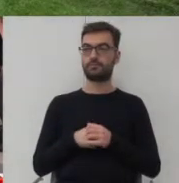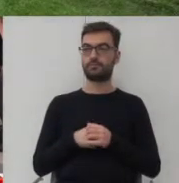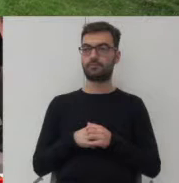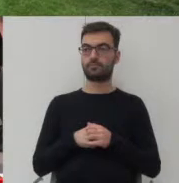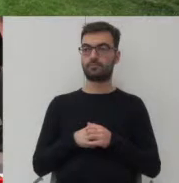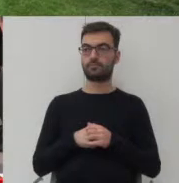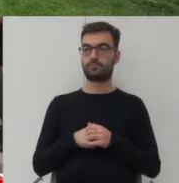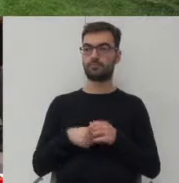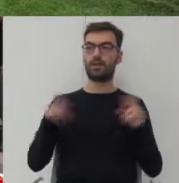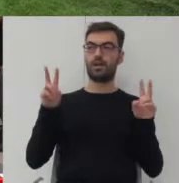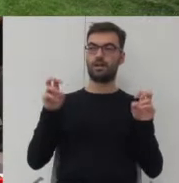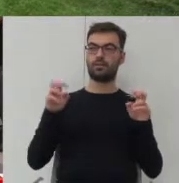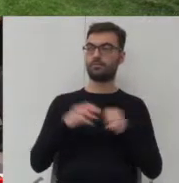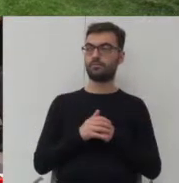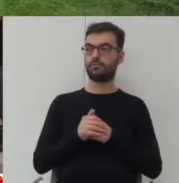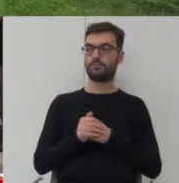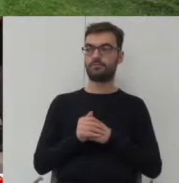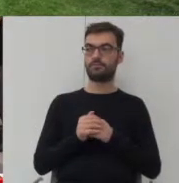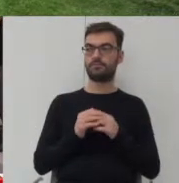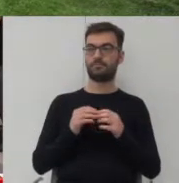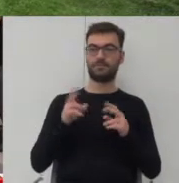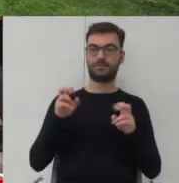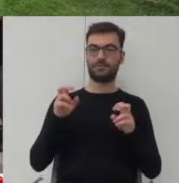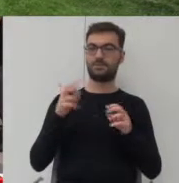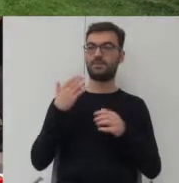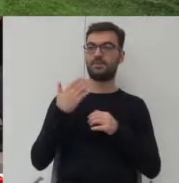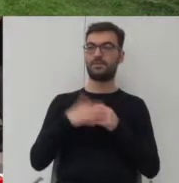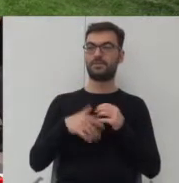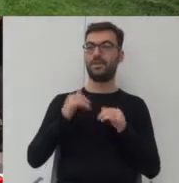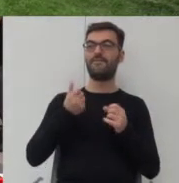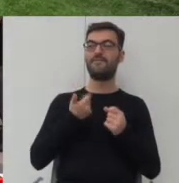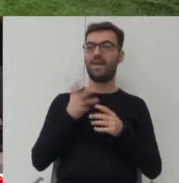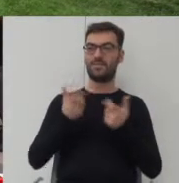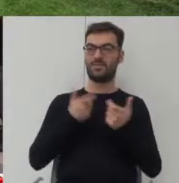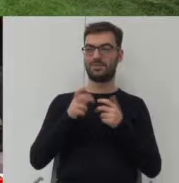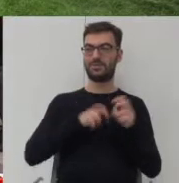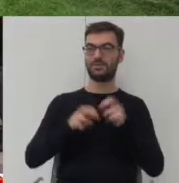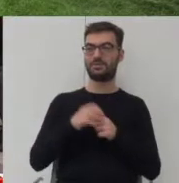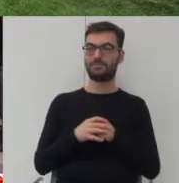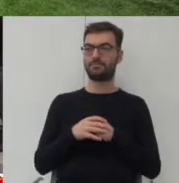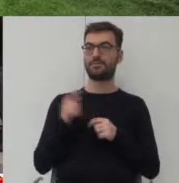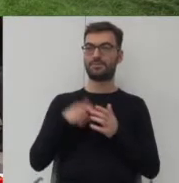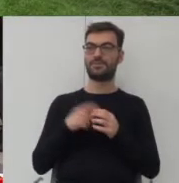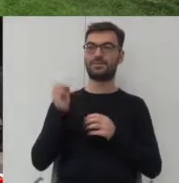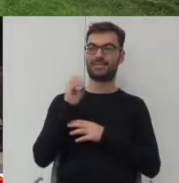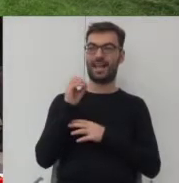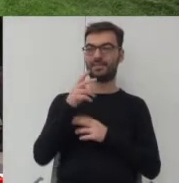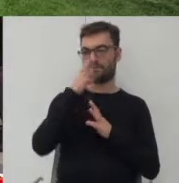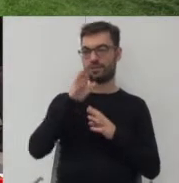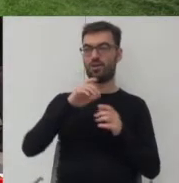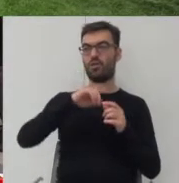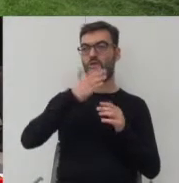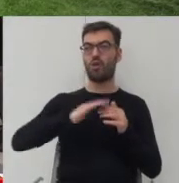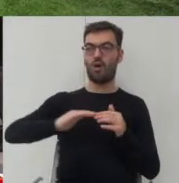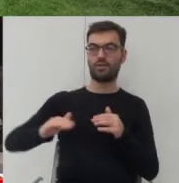Takie hasło, które temu może sprzyjać to jest poszukiwanie wielofunkcyjności w ruchu. Na tym slajdzie zaprezentowany jest tor do dyscypliny,